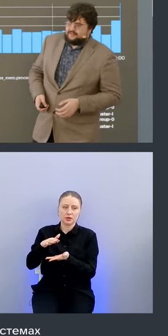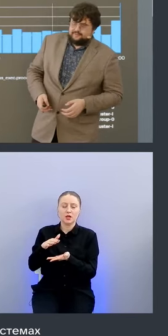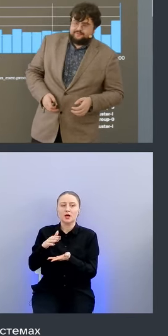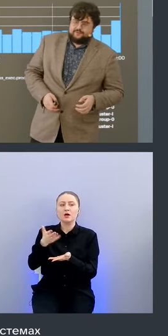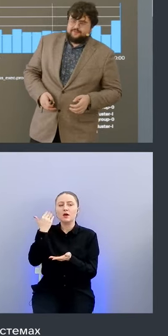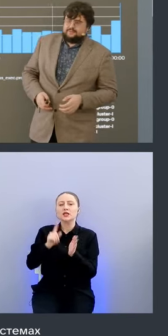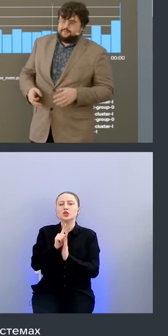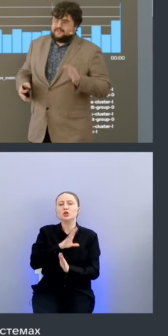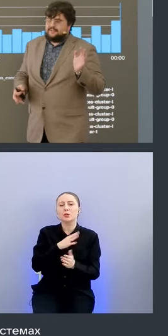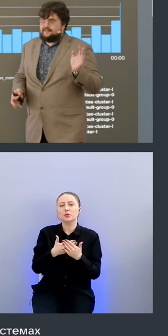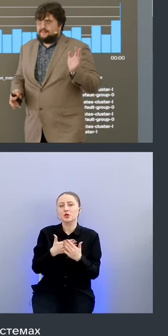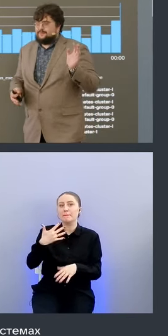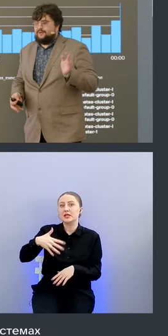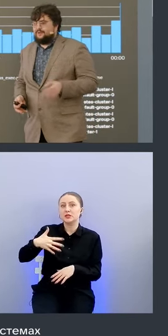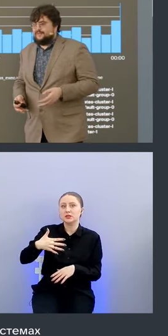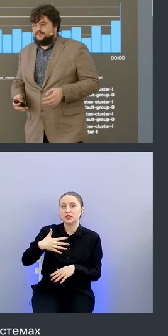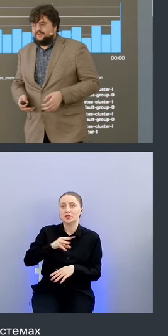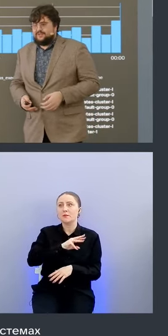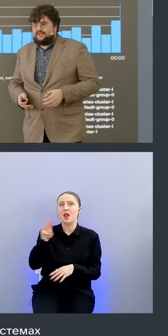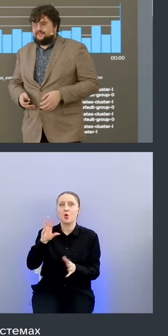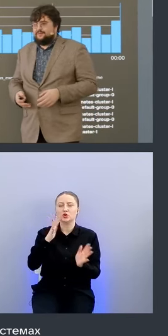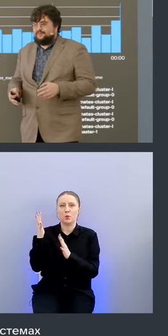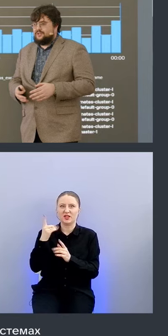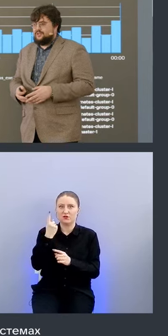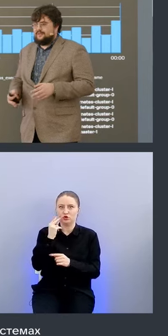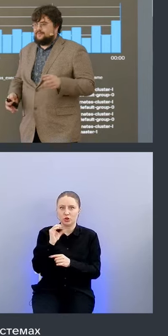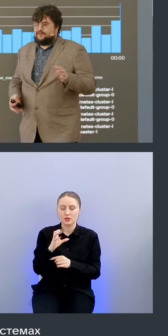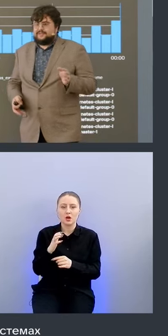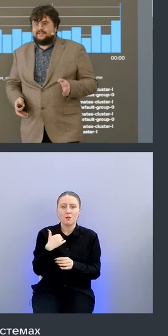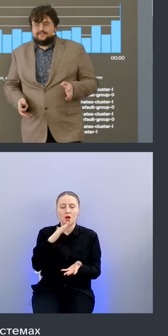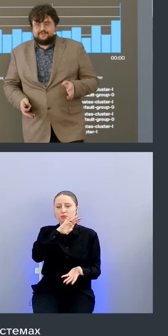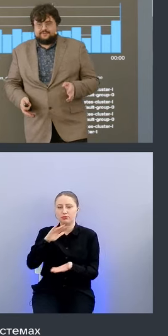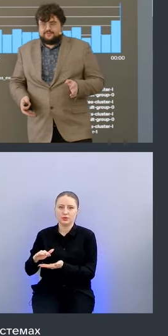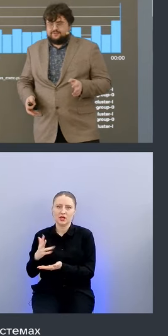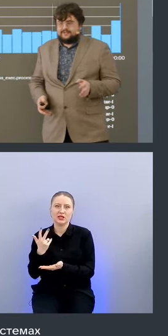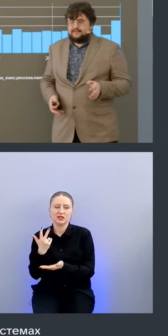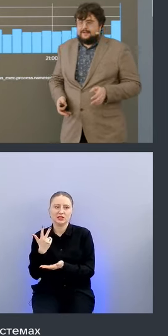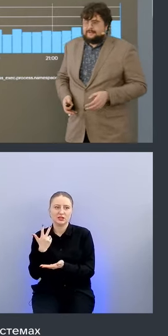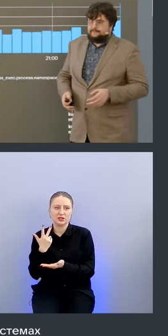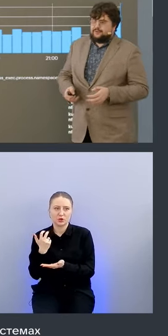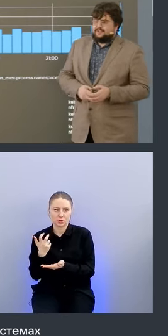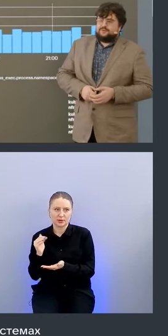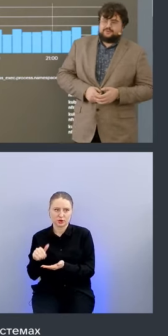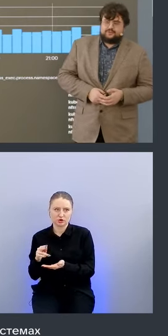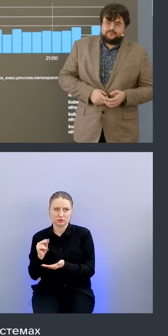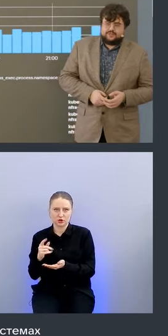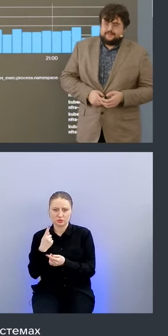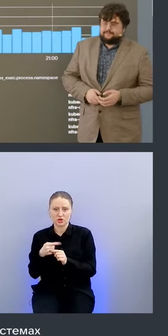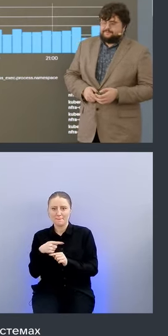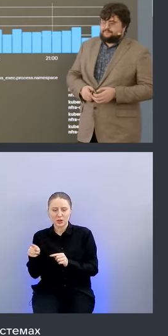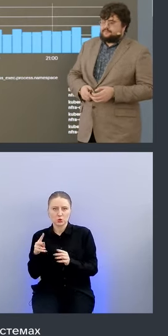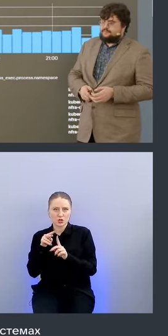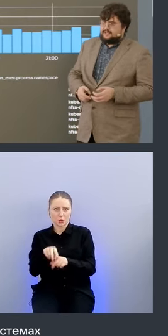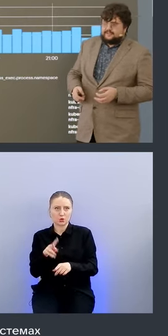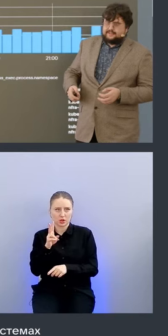там изначально там было условно там 50 миллионов событий в час то мы пришли там к 300 тысячам событий в час то есть это минус нагрузка